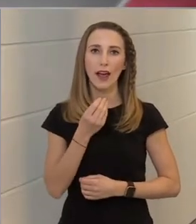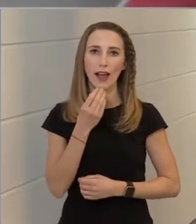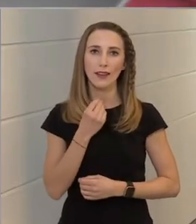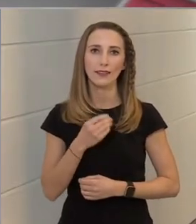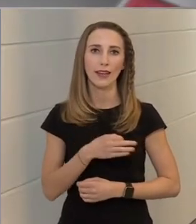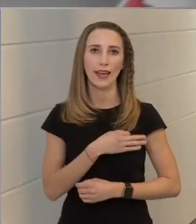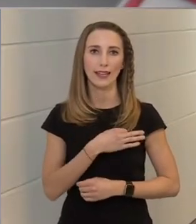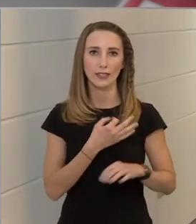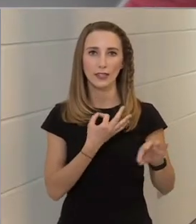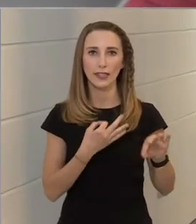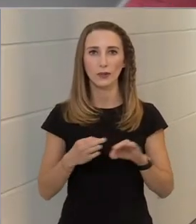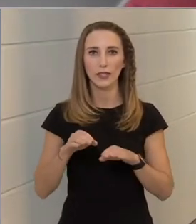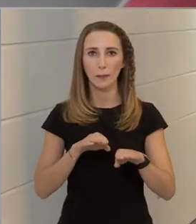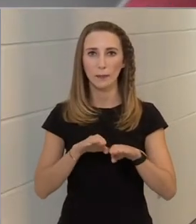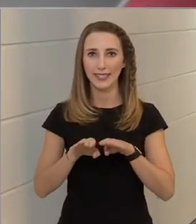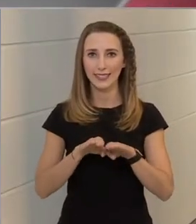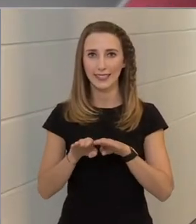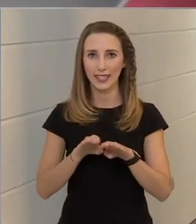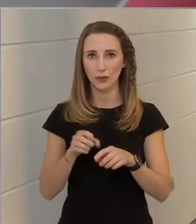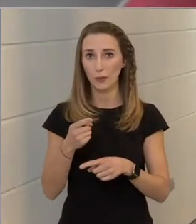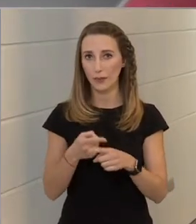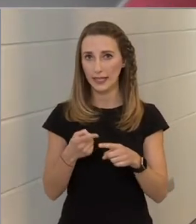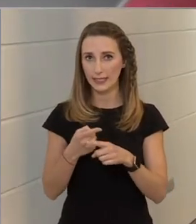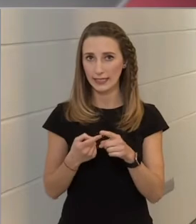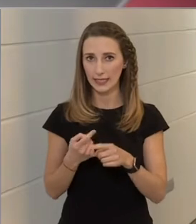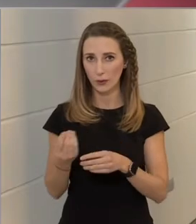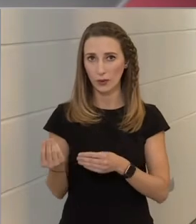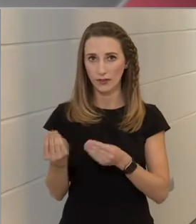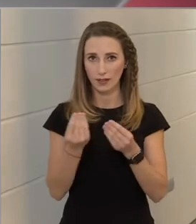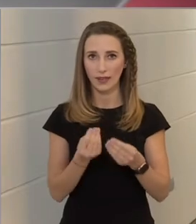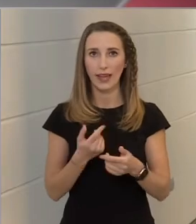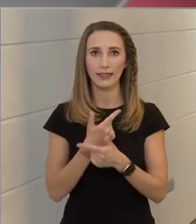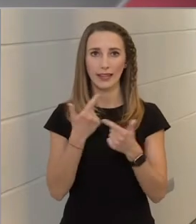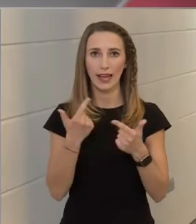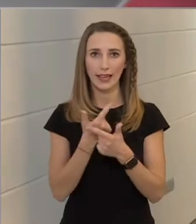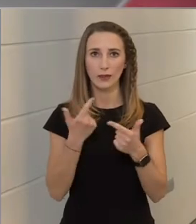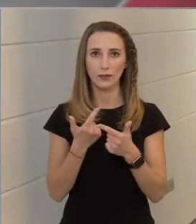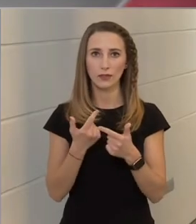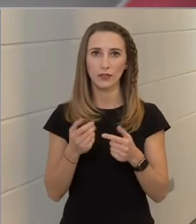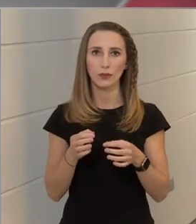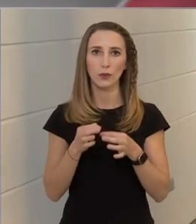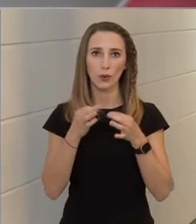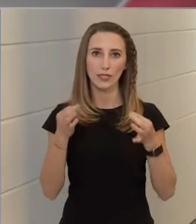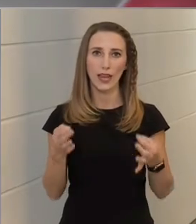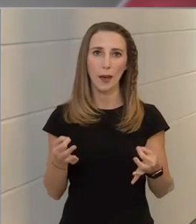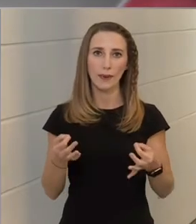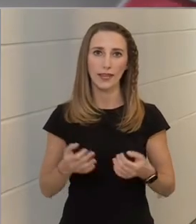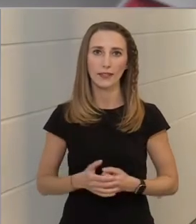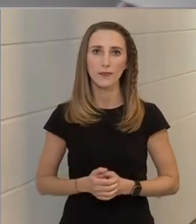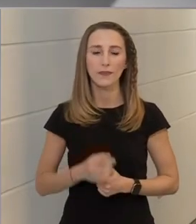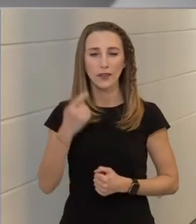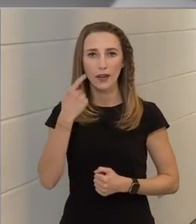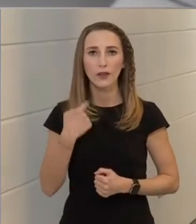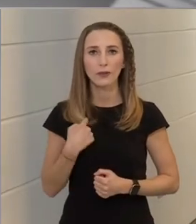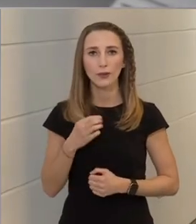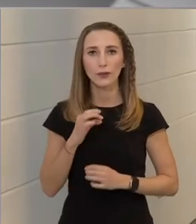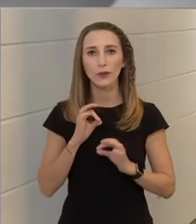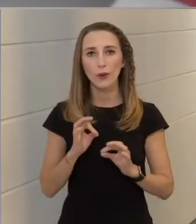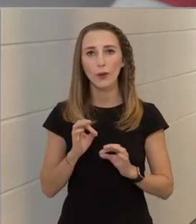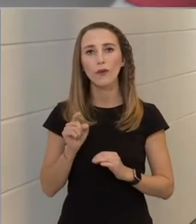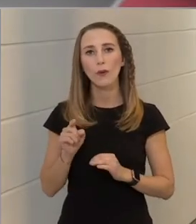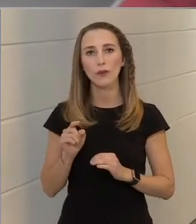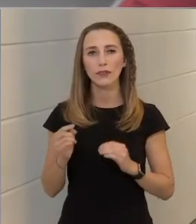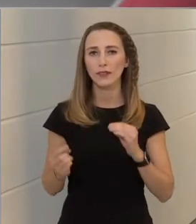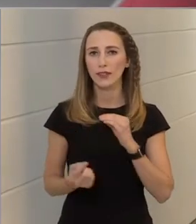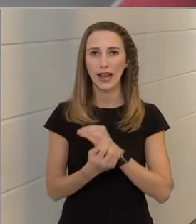egészségügyi minisztérium részéről egy tájékoztató közlemény. Tudjuk jól, hogy ott